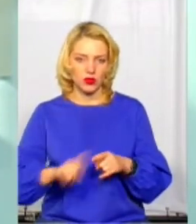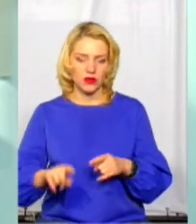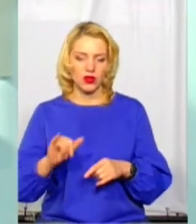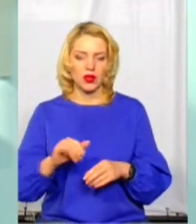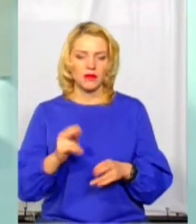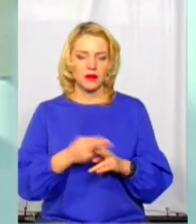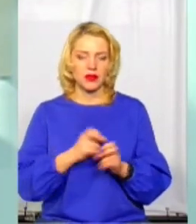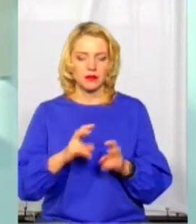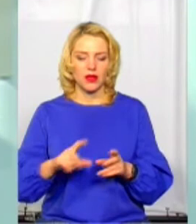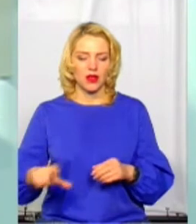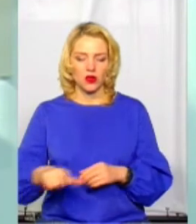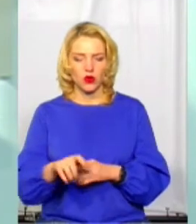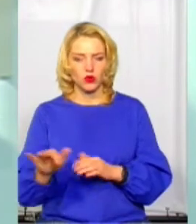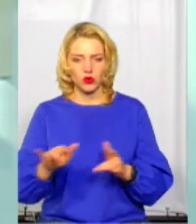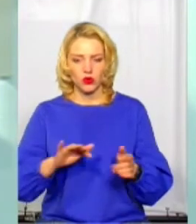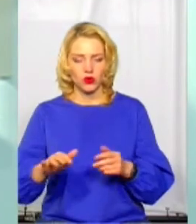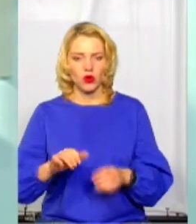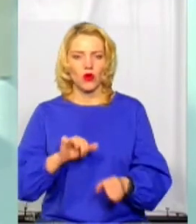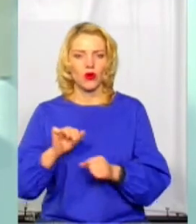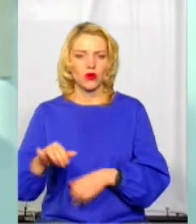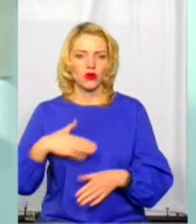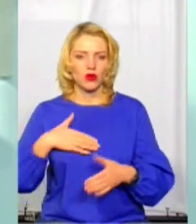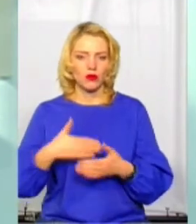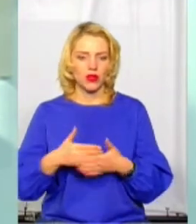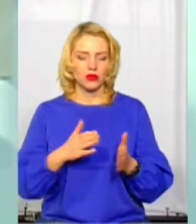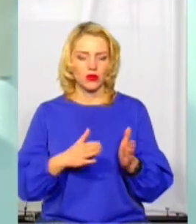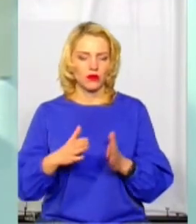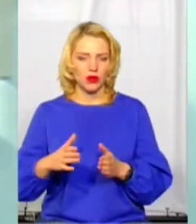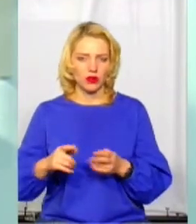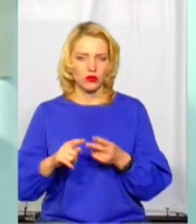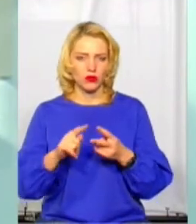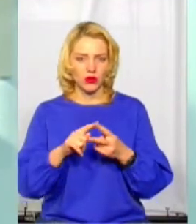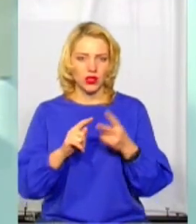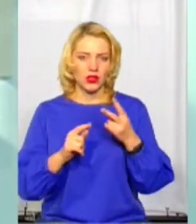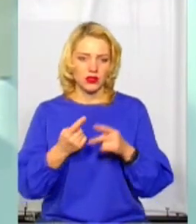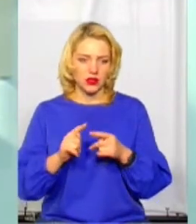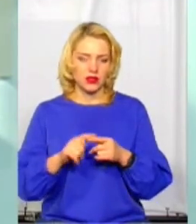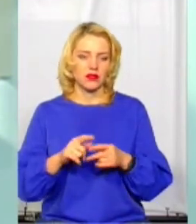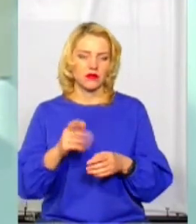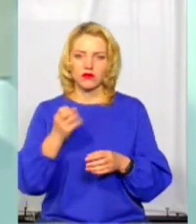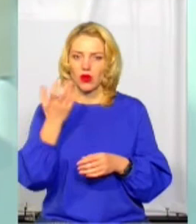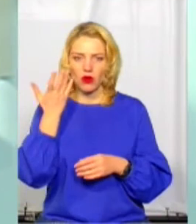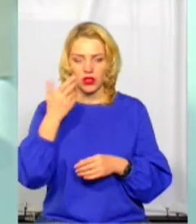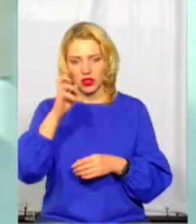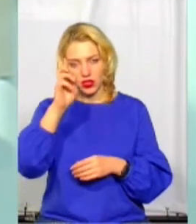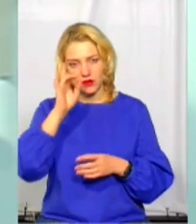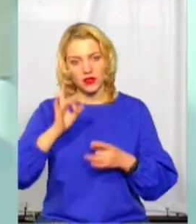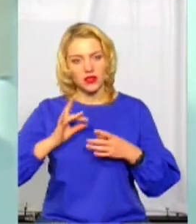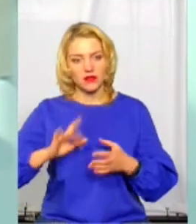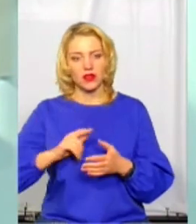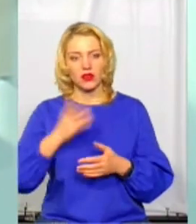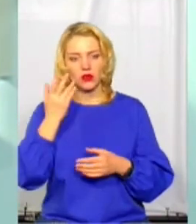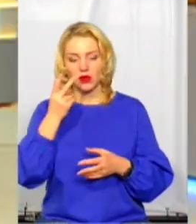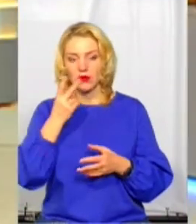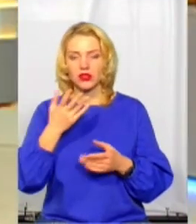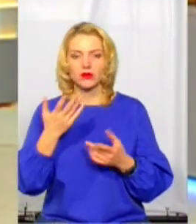безпека дорожнього руху, і охорона громадського порядку. Тому орієнтуємося по ситуації, завжди ми поряд, коли є державне свято, або коли ми бачимо, що